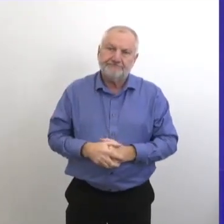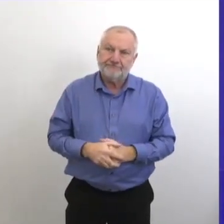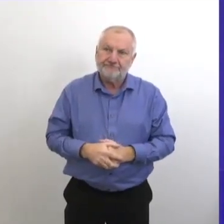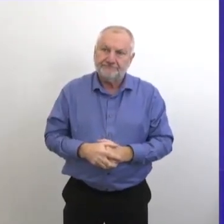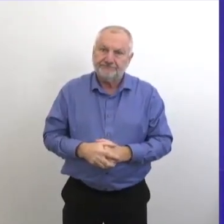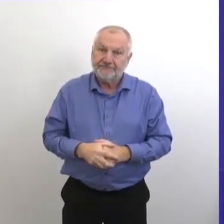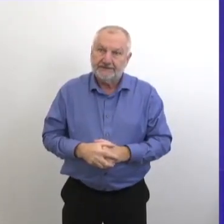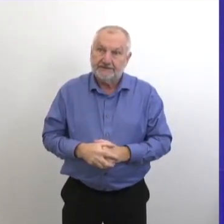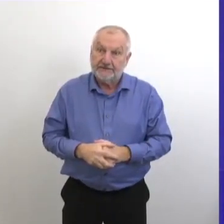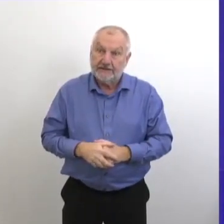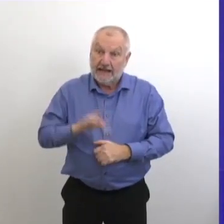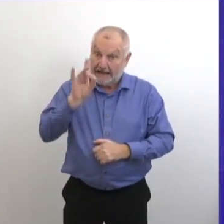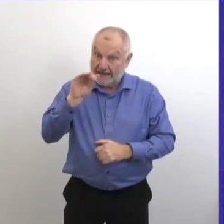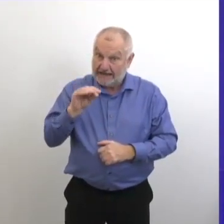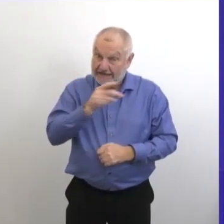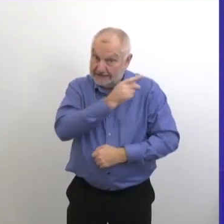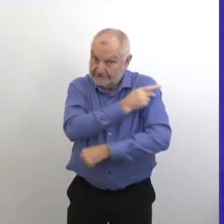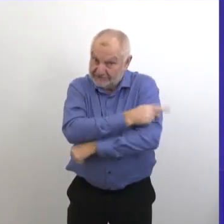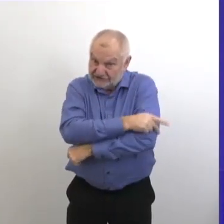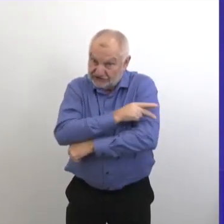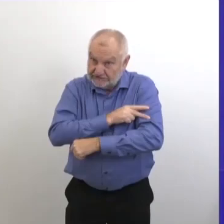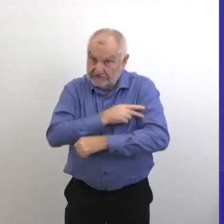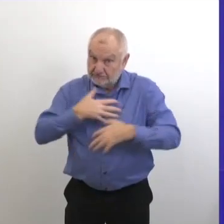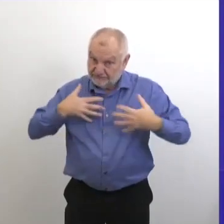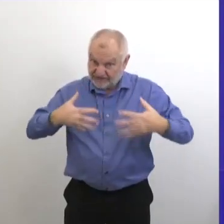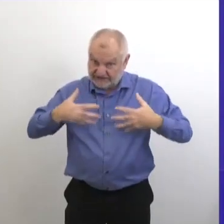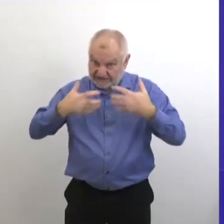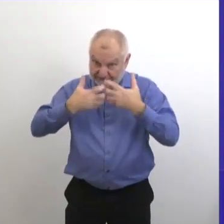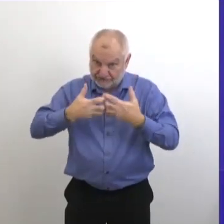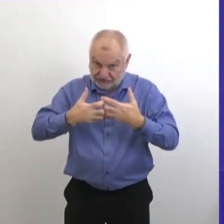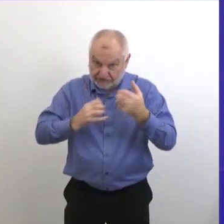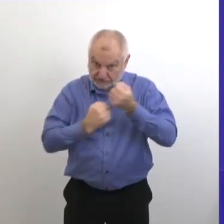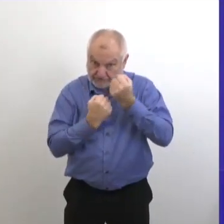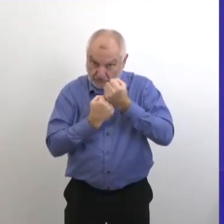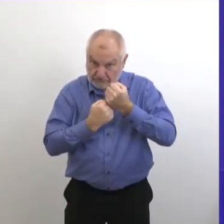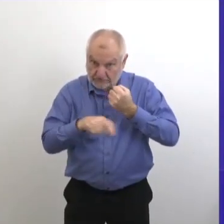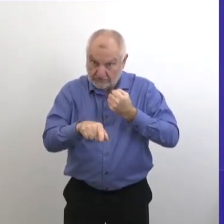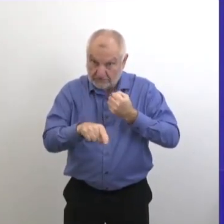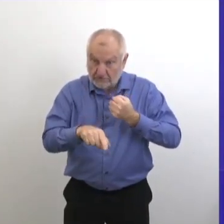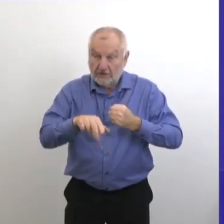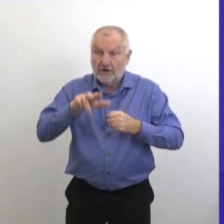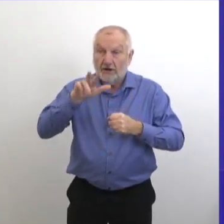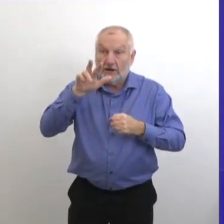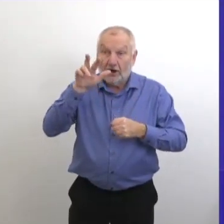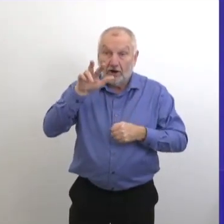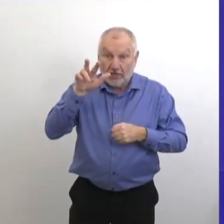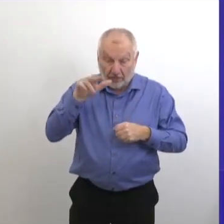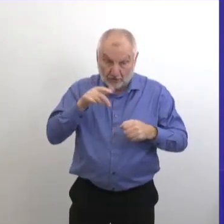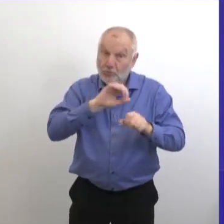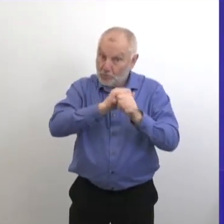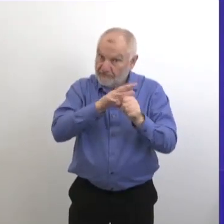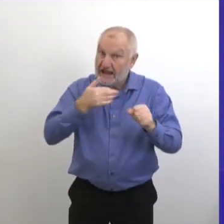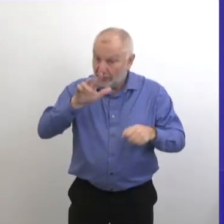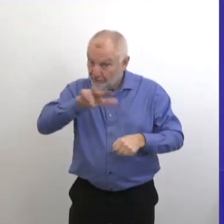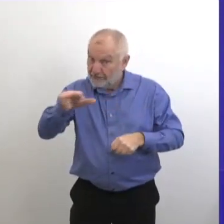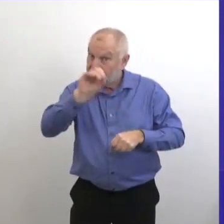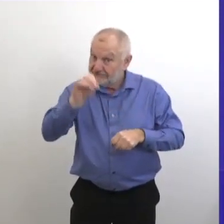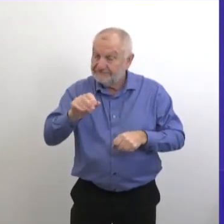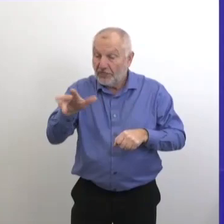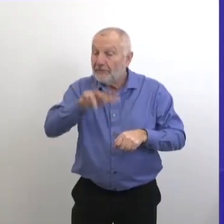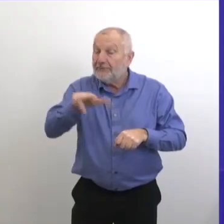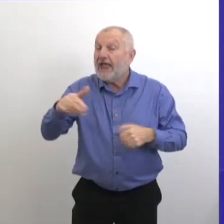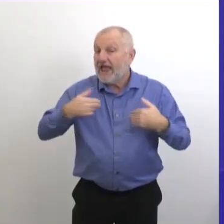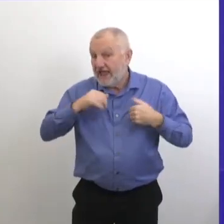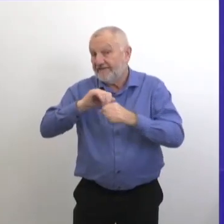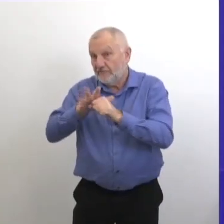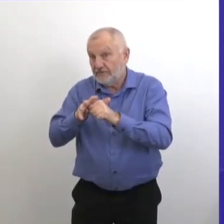33 des 80 patients qui sont sur ventilateurs ont également la COVID. En ce qui concerne les